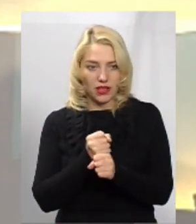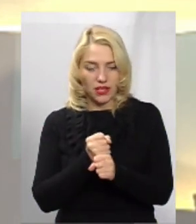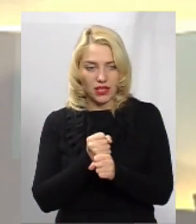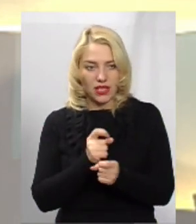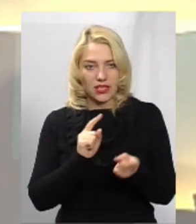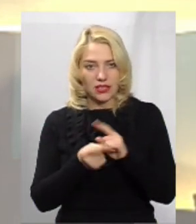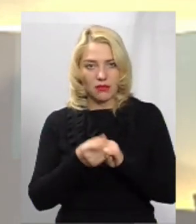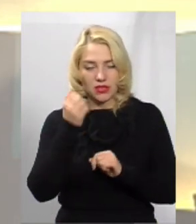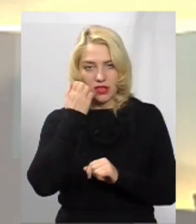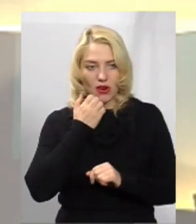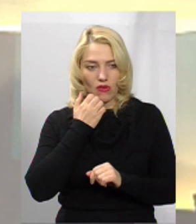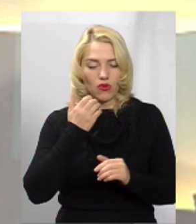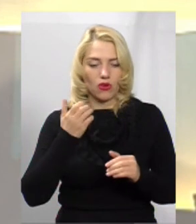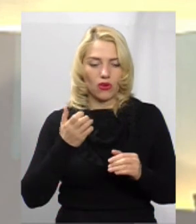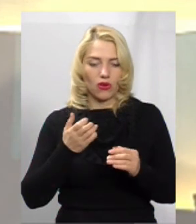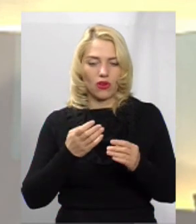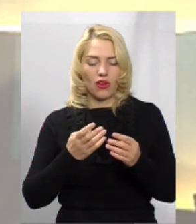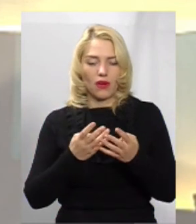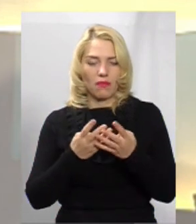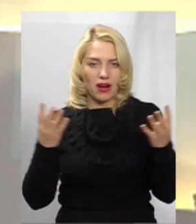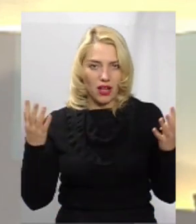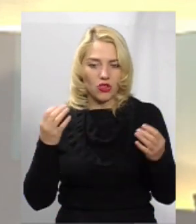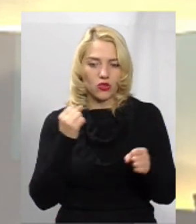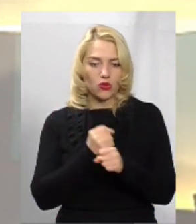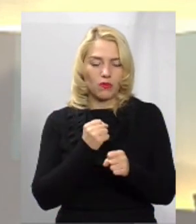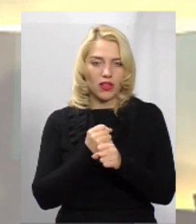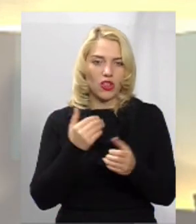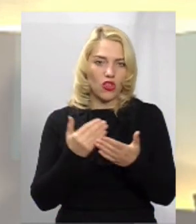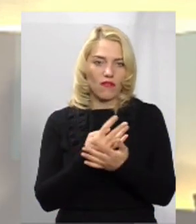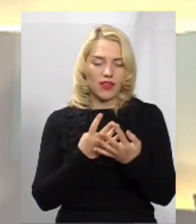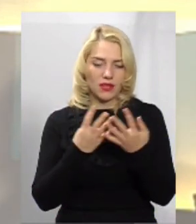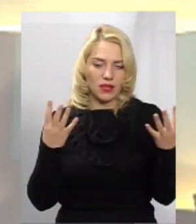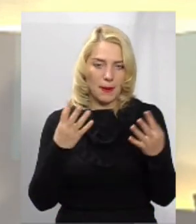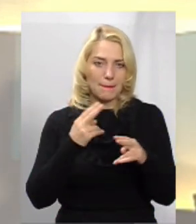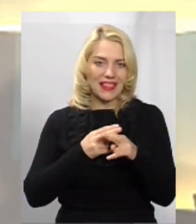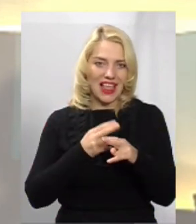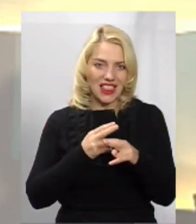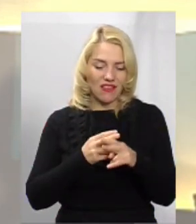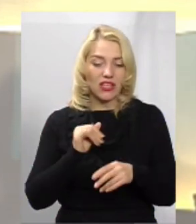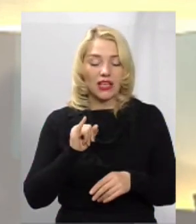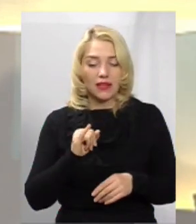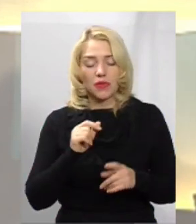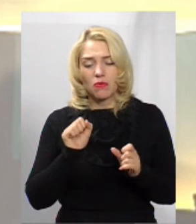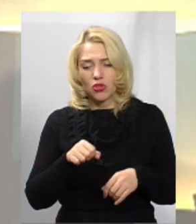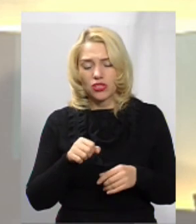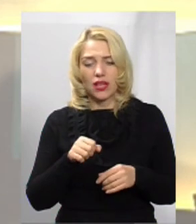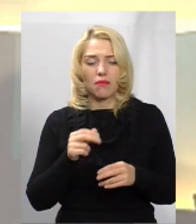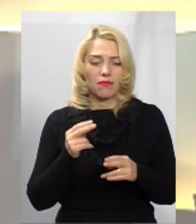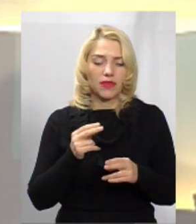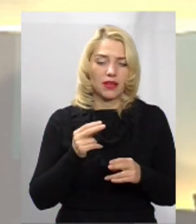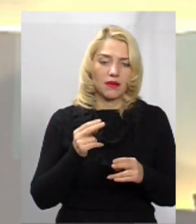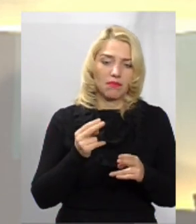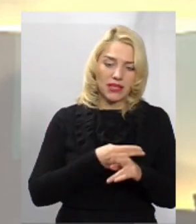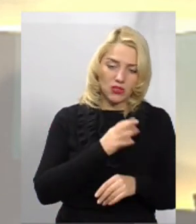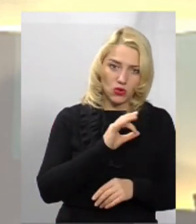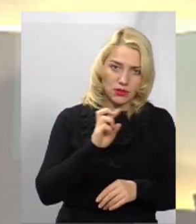замість старого ганилого паркану новий металевий. Тобто можна і ОСББ, можна і без ОСББ, але маючи ОСББ,